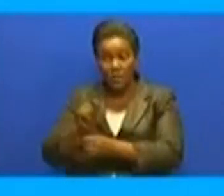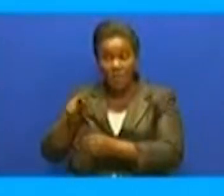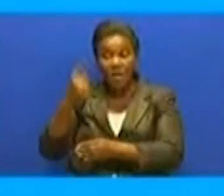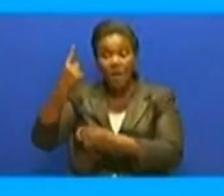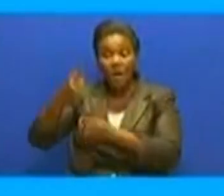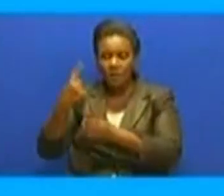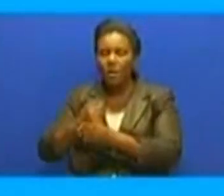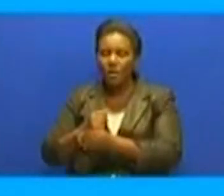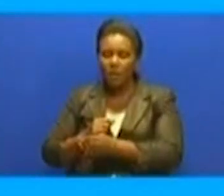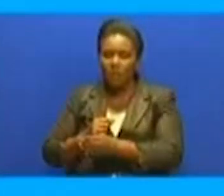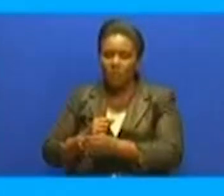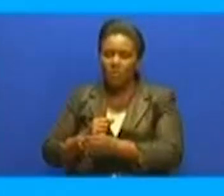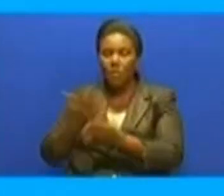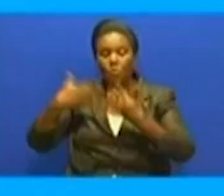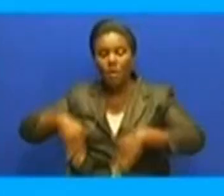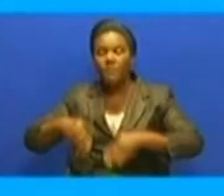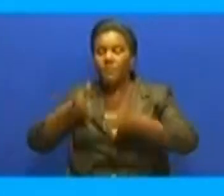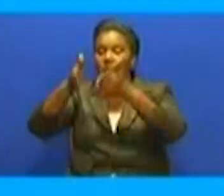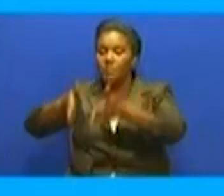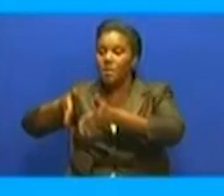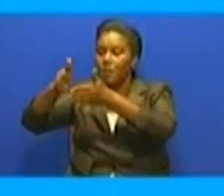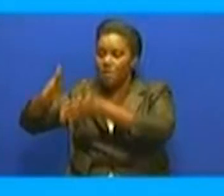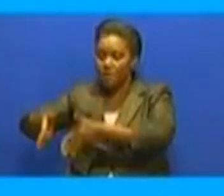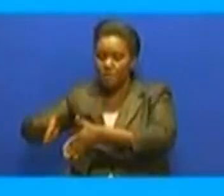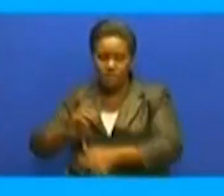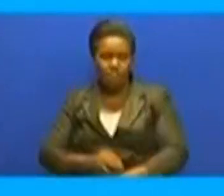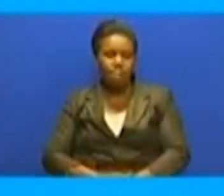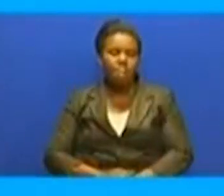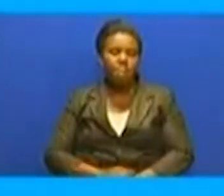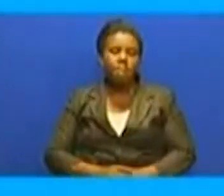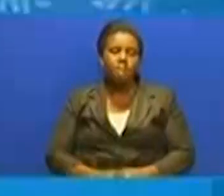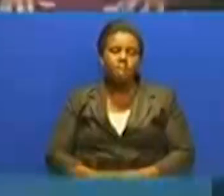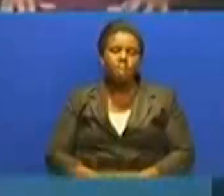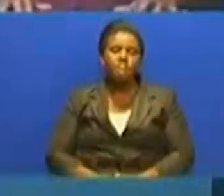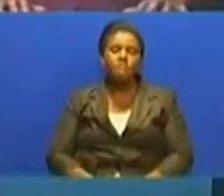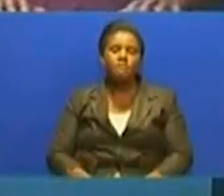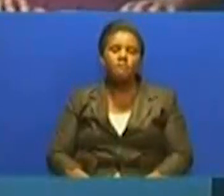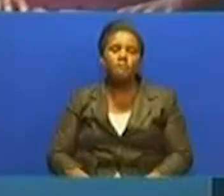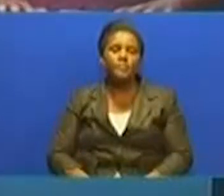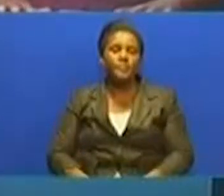Hii ni hatarisha afya za walaji na ni kweli kabisa.